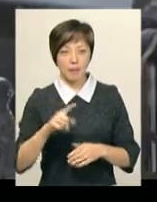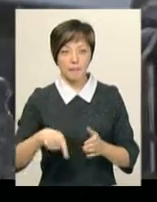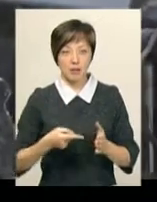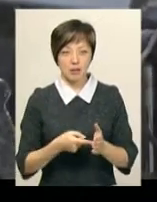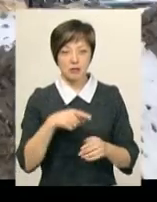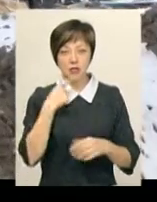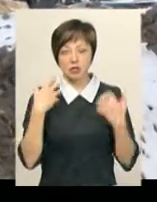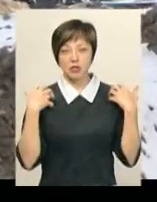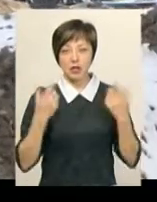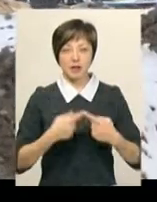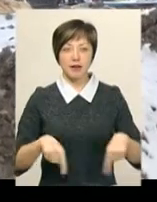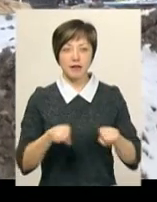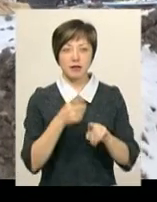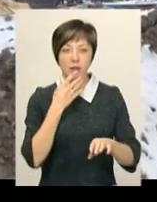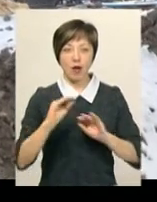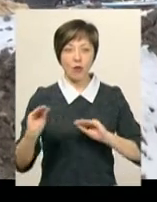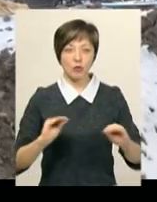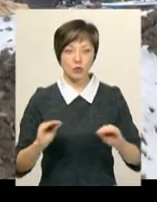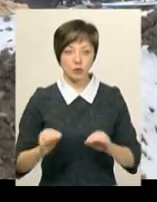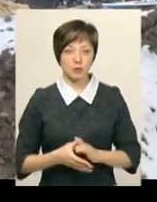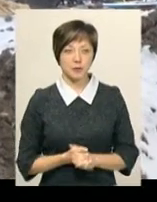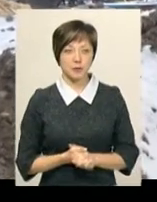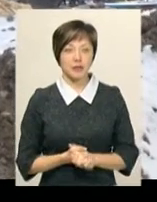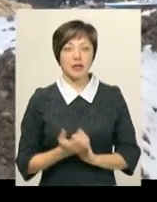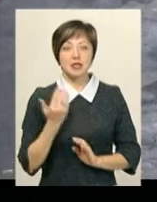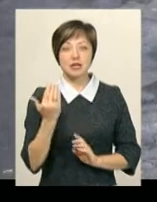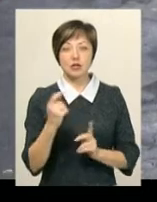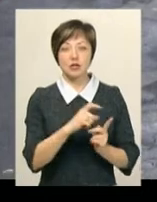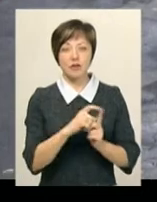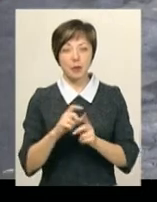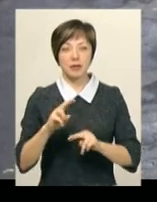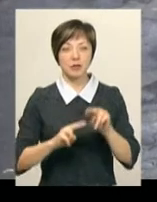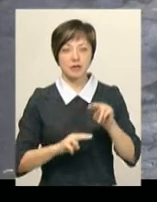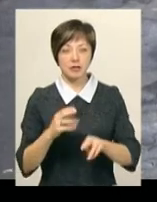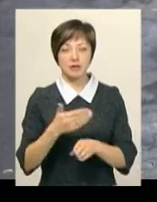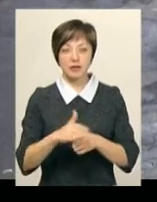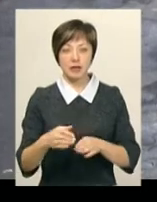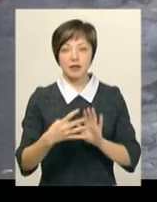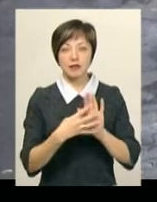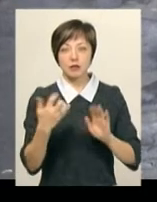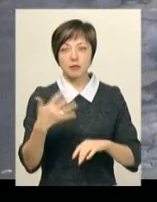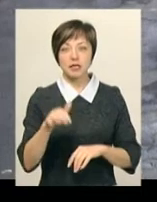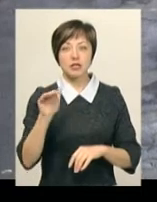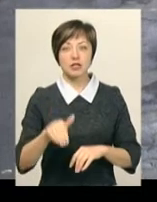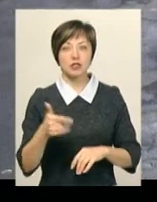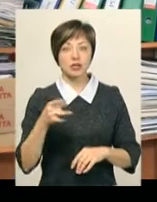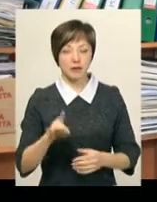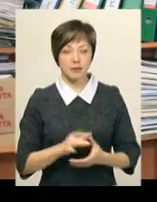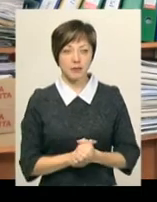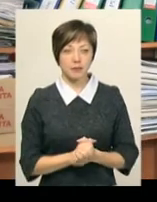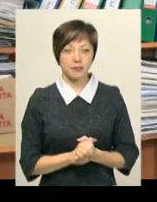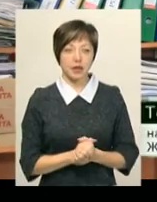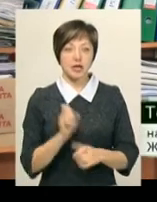міста, каже начальник відділу з благоустрою відомства Тетяна Циб. За її словами, на будівництво виділили 950 тисяч гривень.